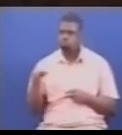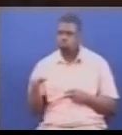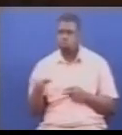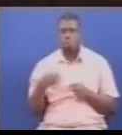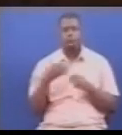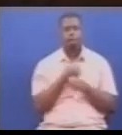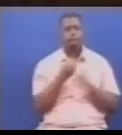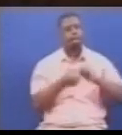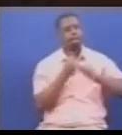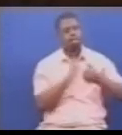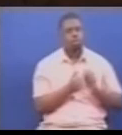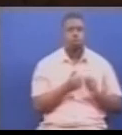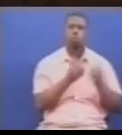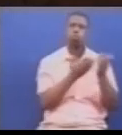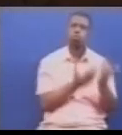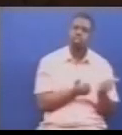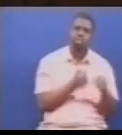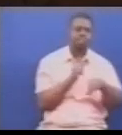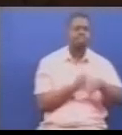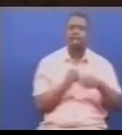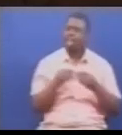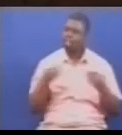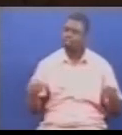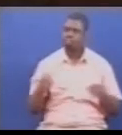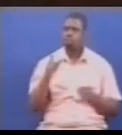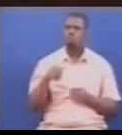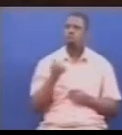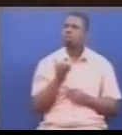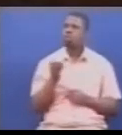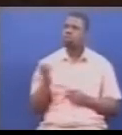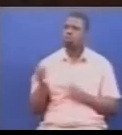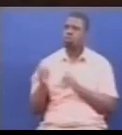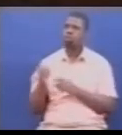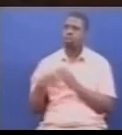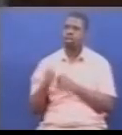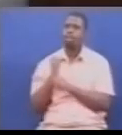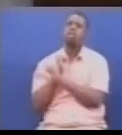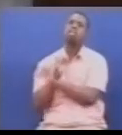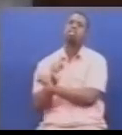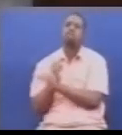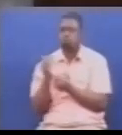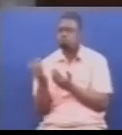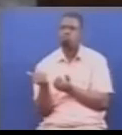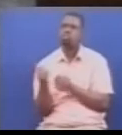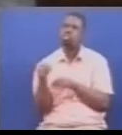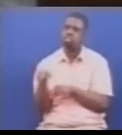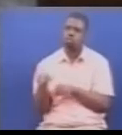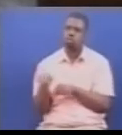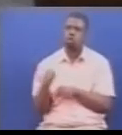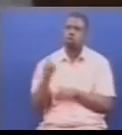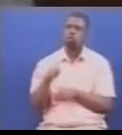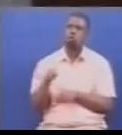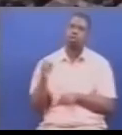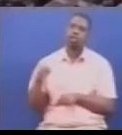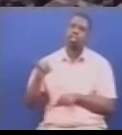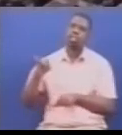akipata matatizo ya kusubiri mudamrefu, ili wengine wana kuwa wapu katika magerezo kwa kusubiri ya criminal cases outweza kupatiwa